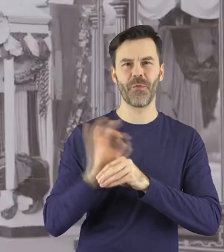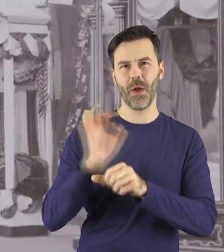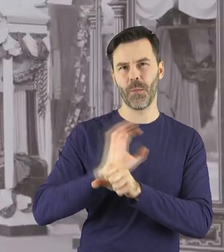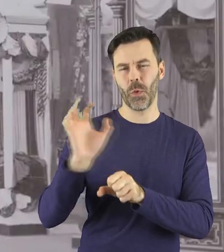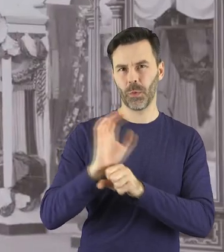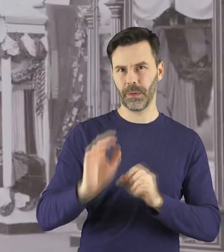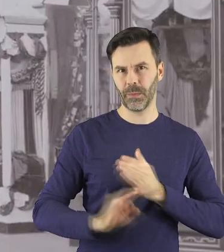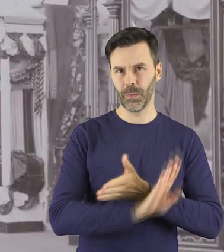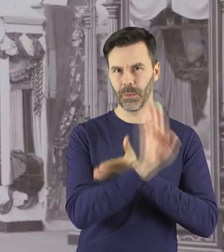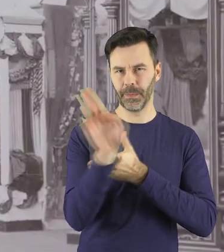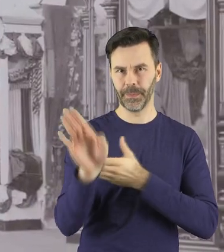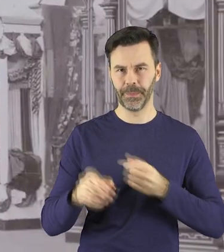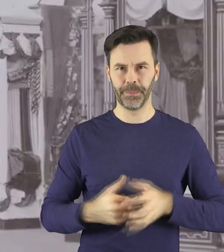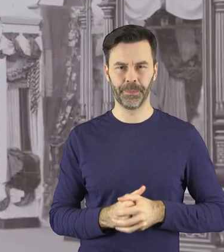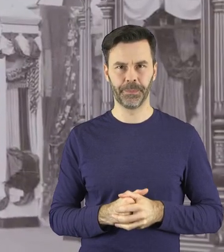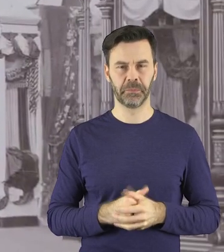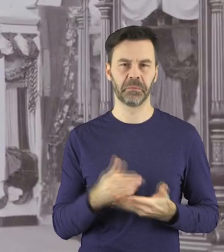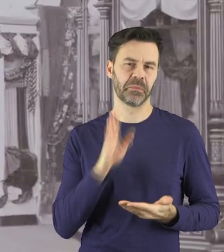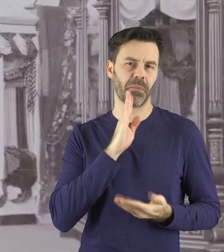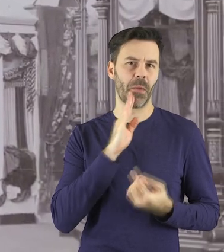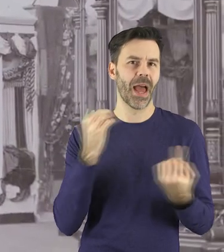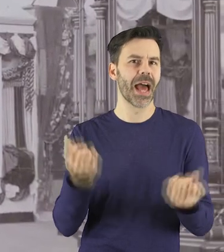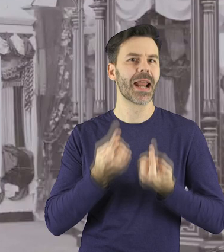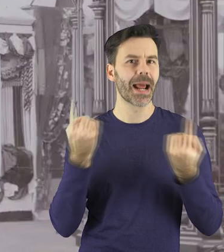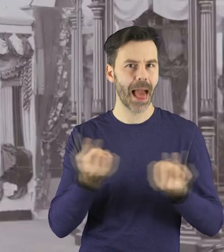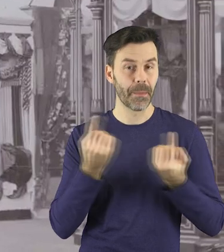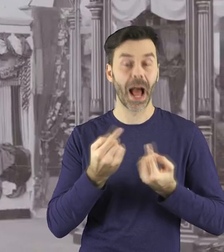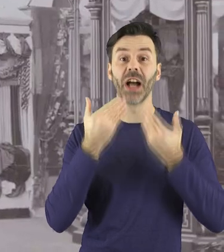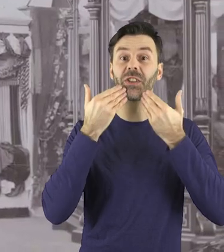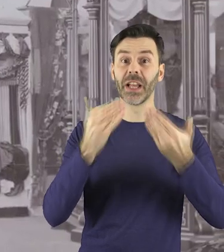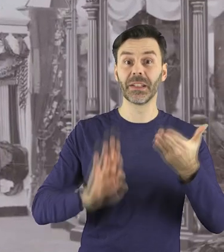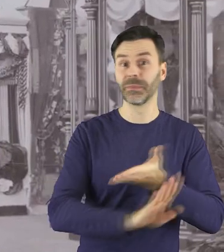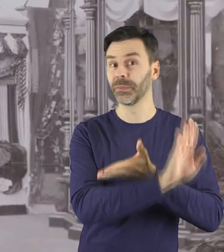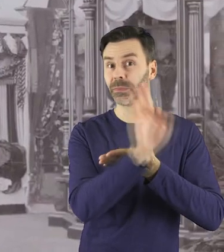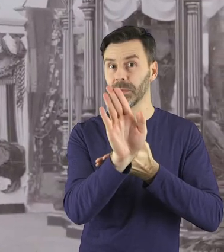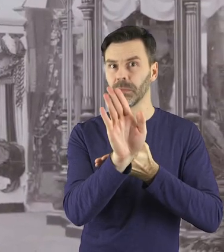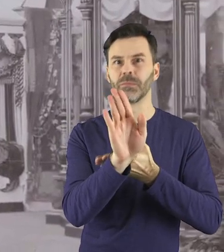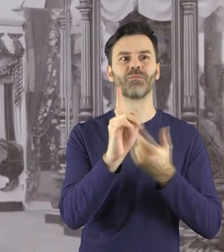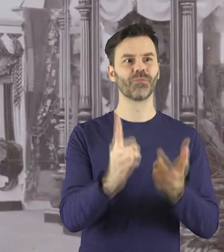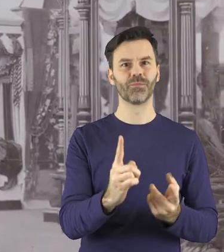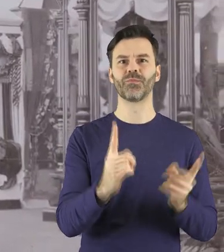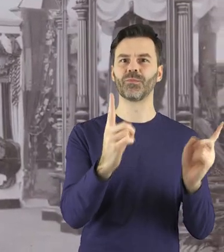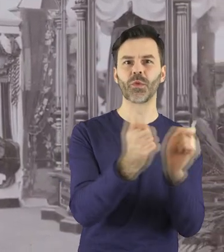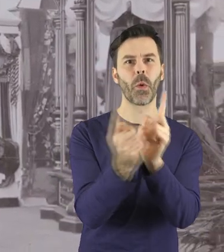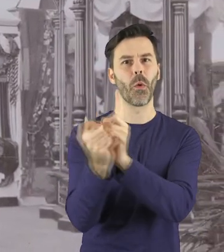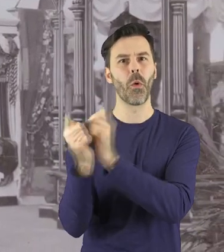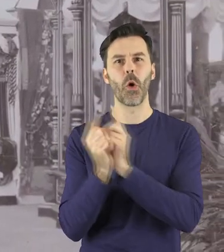produkty. Była to pewnego rodzaju dla nich reklama, ale również okazja do nawiązania kontaktów z innymi